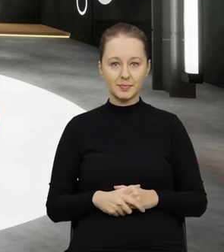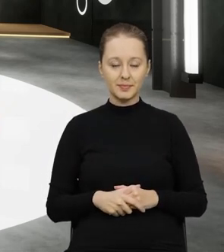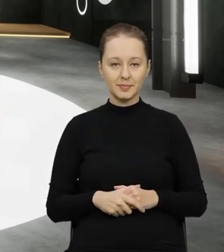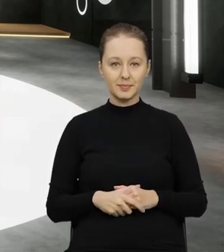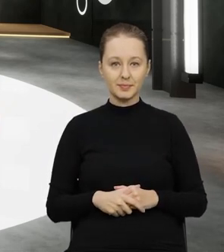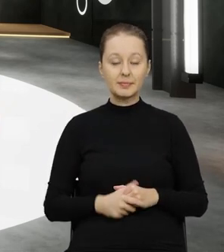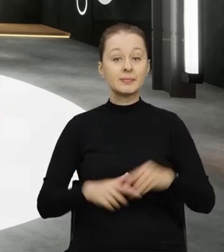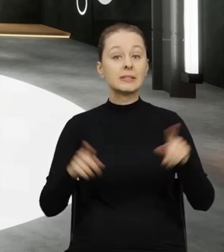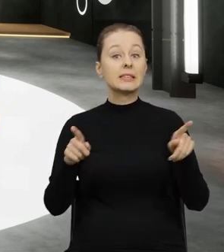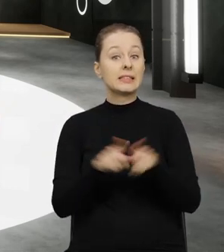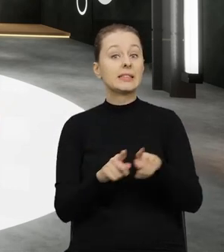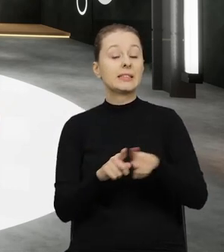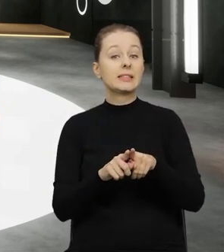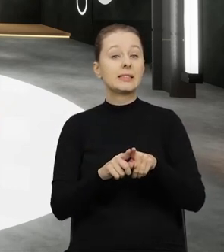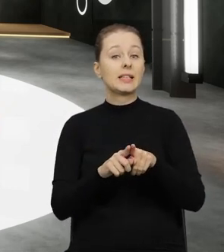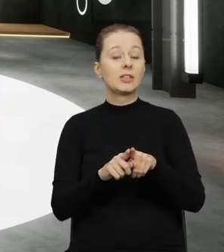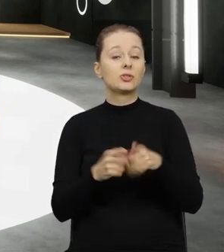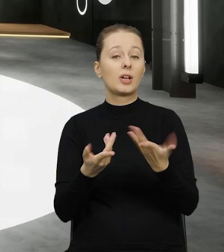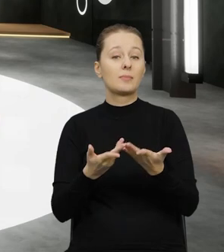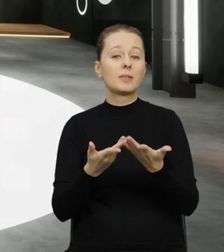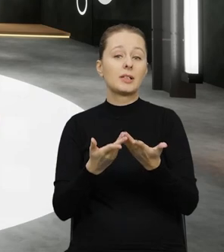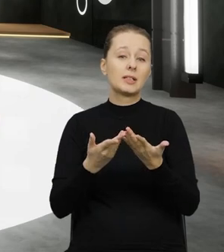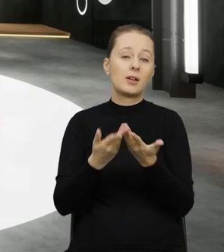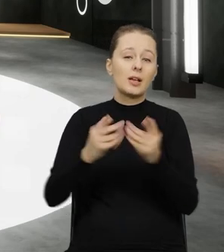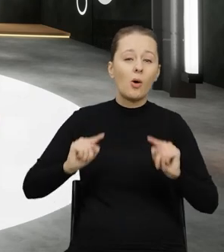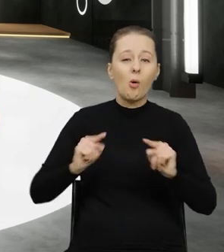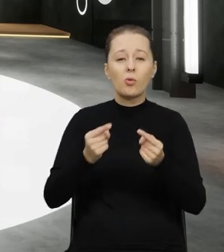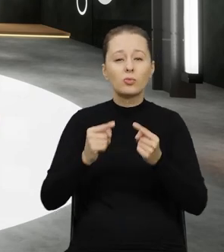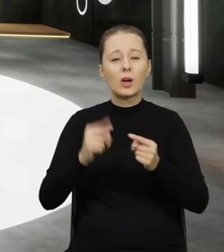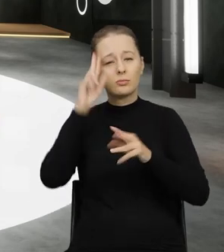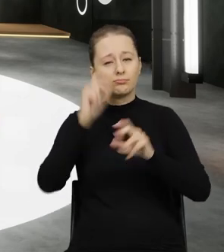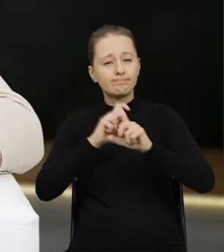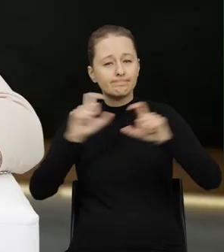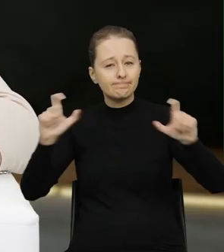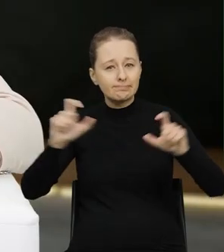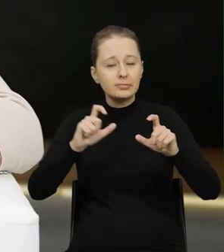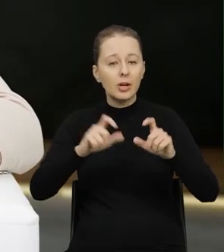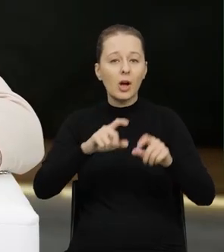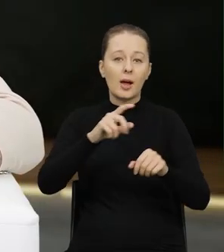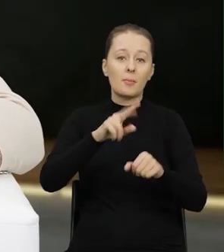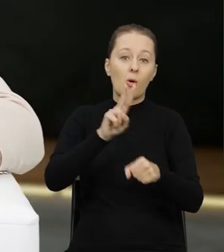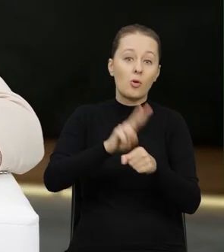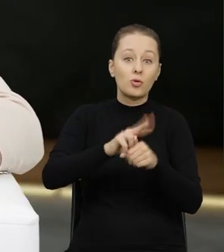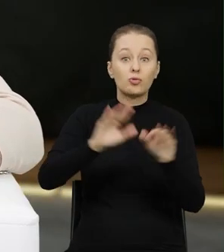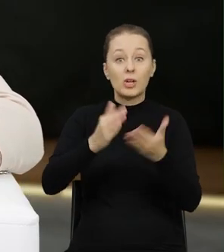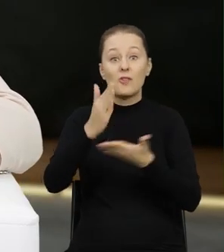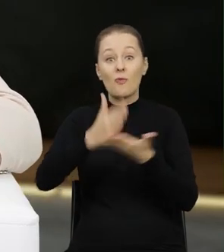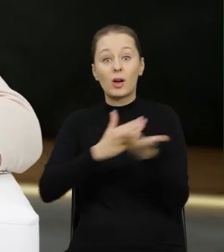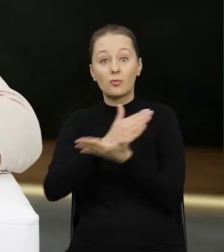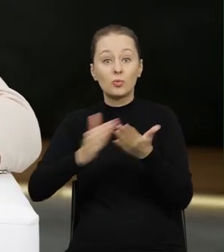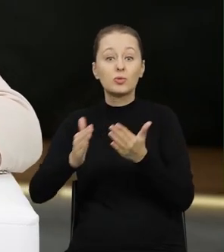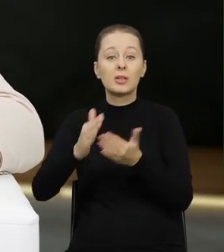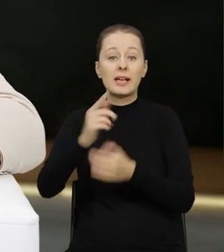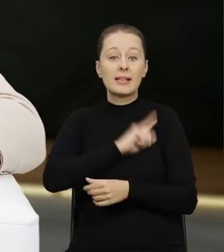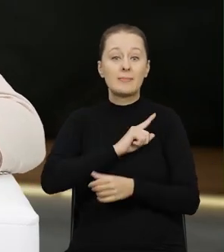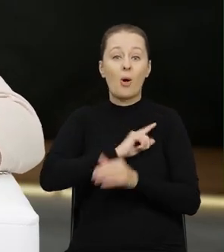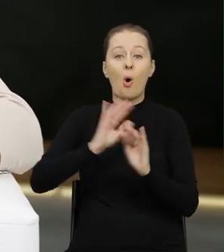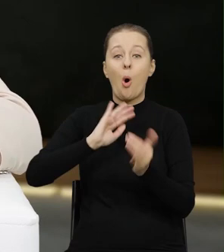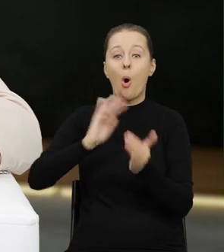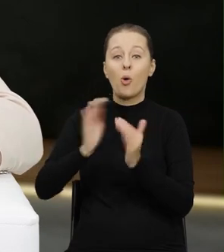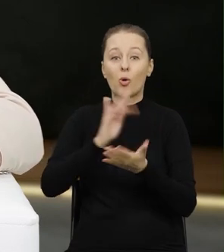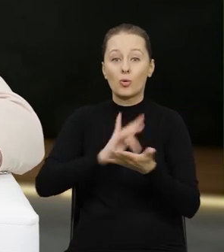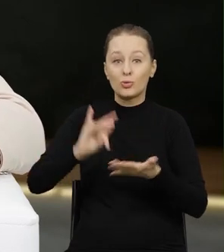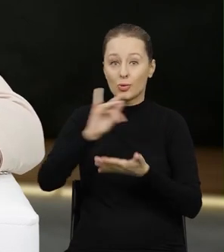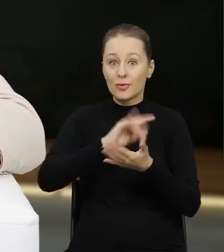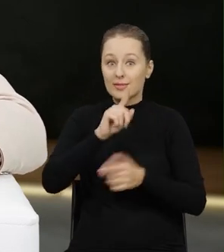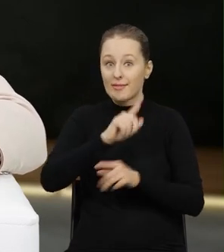I również też organy, które zajmują się stricte kontrolami i nadzorem, czyli wojewódzcy inspektorzy ochrony środowiska,